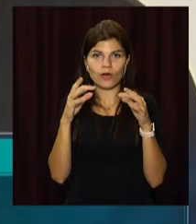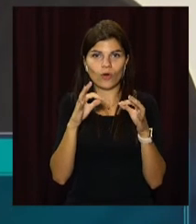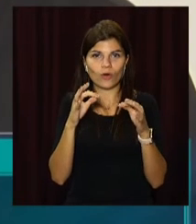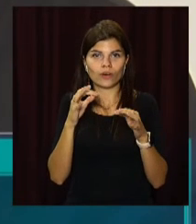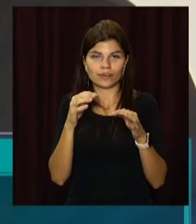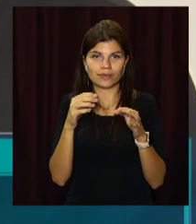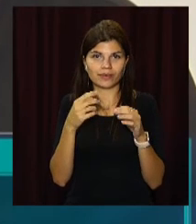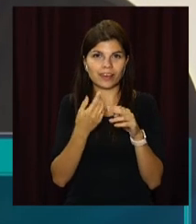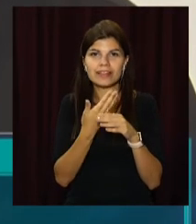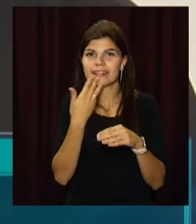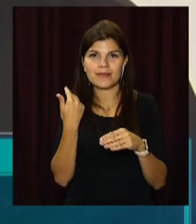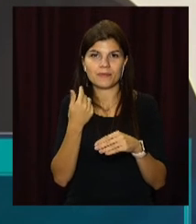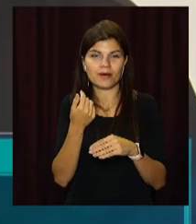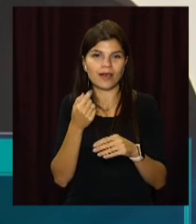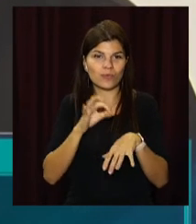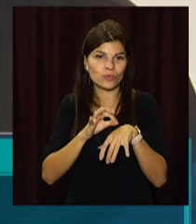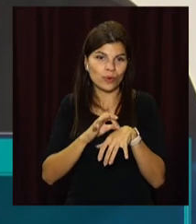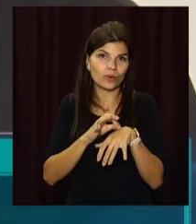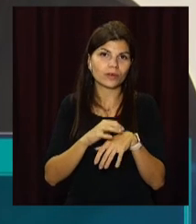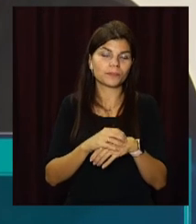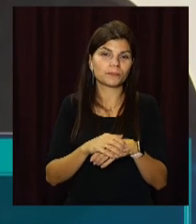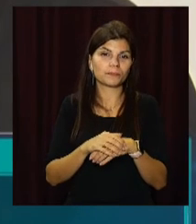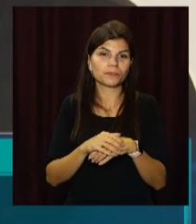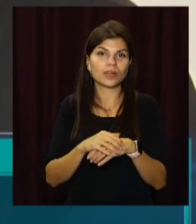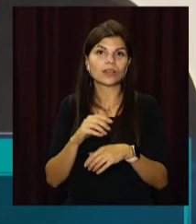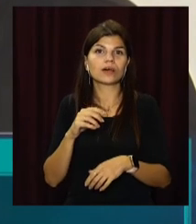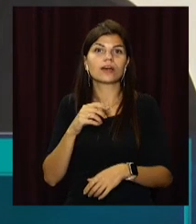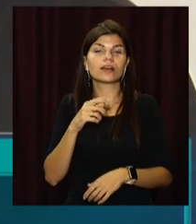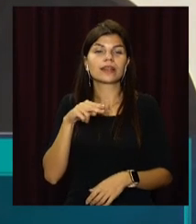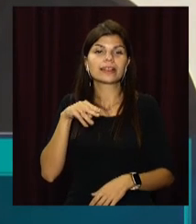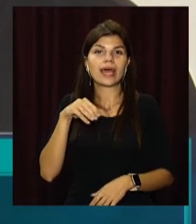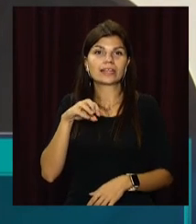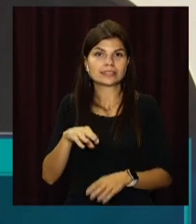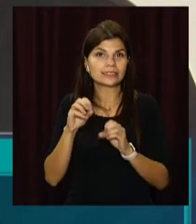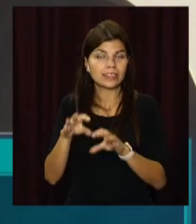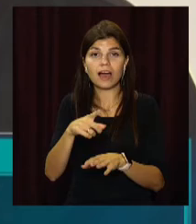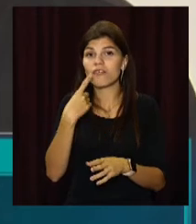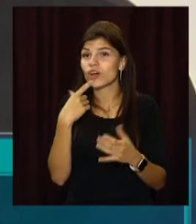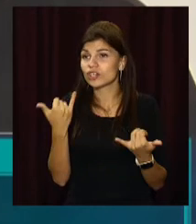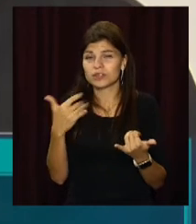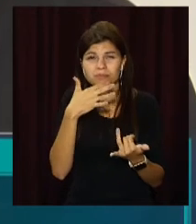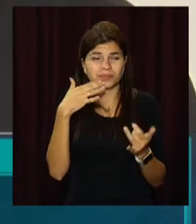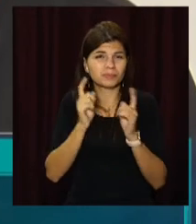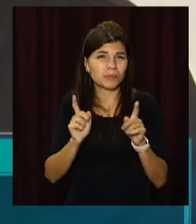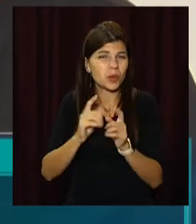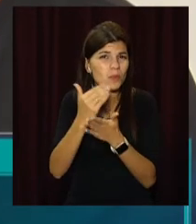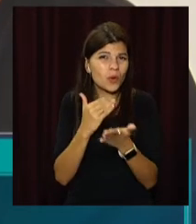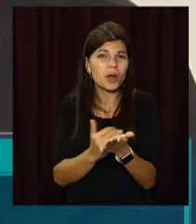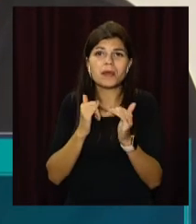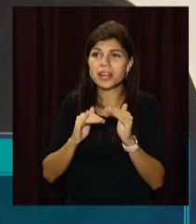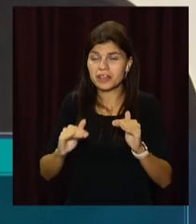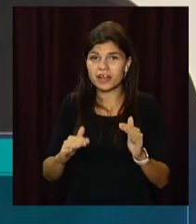високий сезон турецький, будь-яка система питання, все включено, анімація, яка в тому числі для дітей,